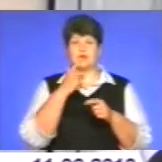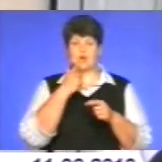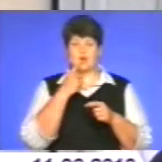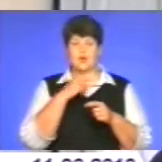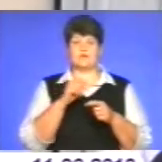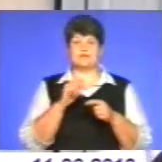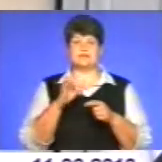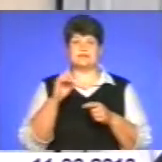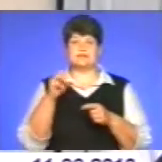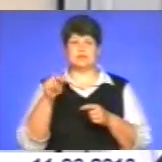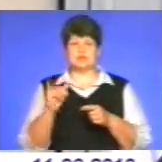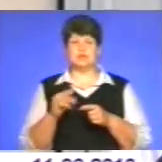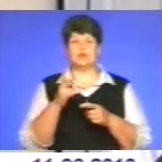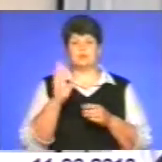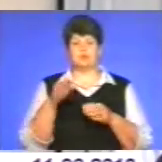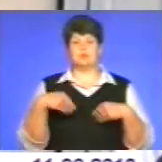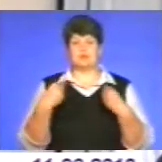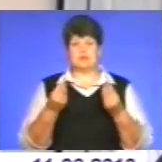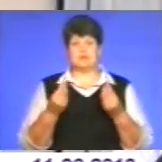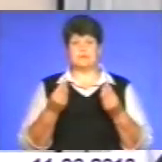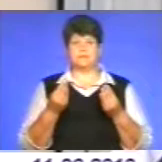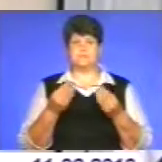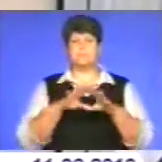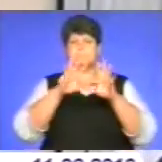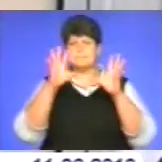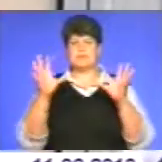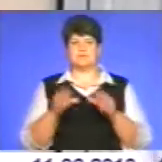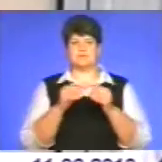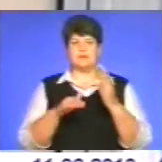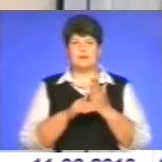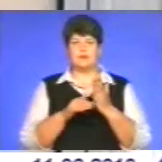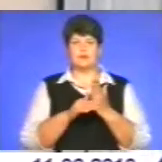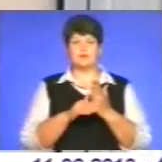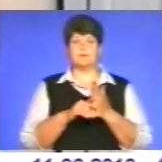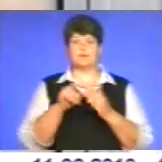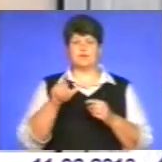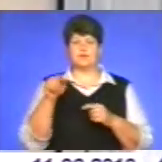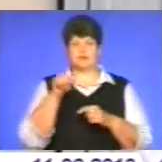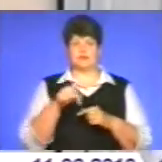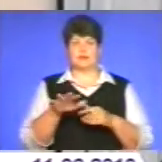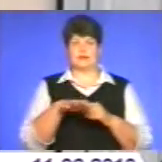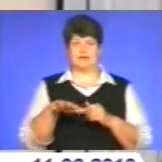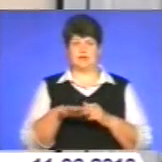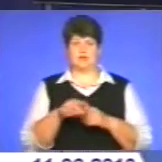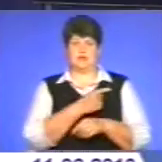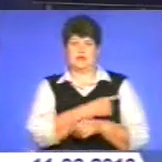полістеринометр, то ми будемо старатися надавати максимальну допомогу пацієнту тут, на території амбулаторії.